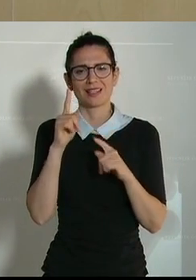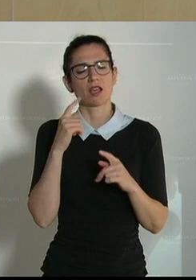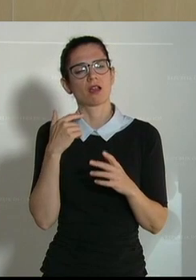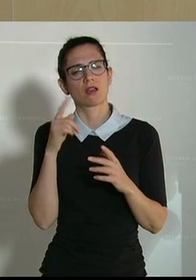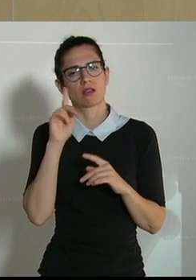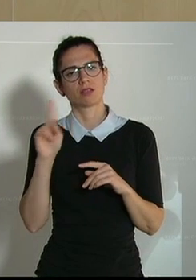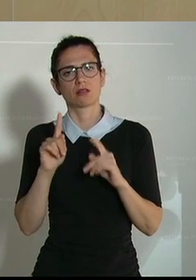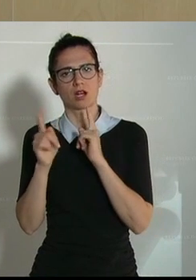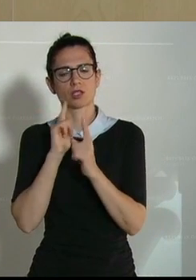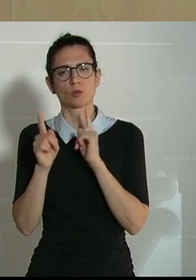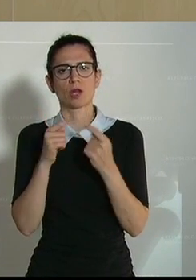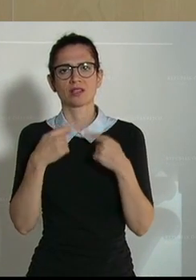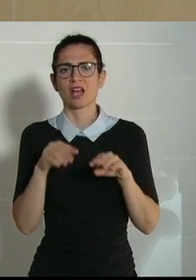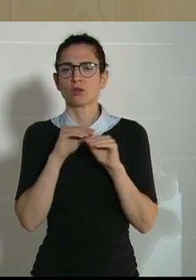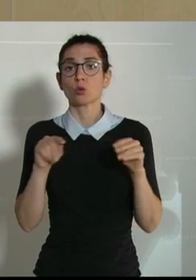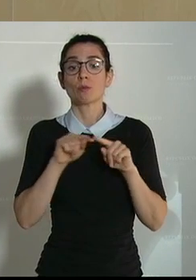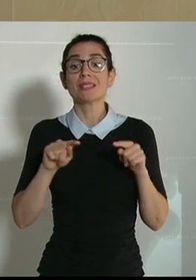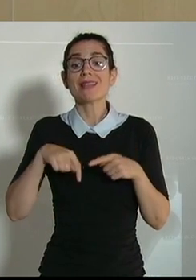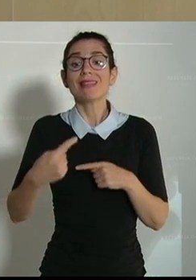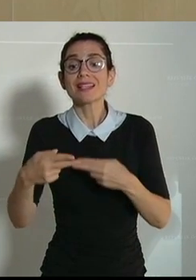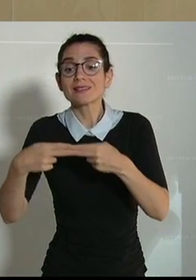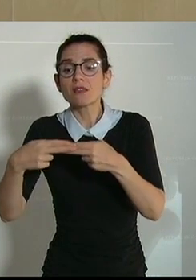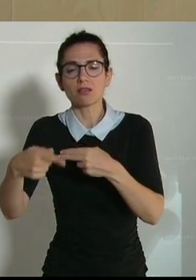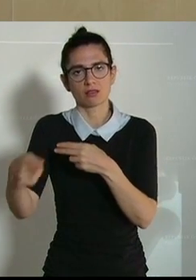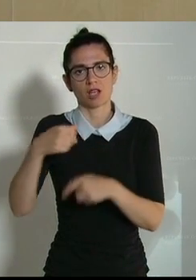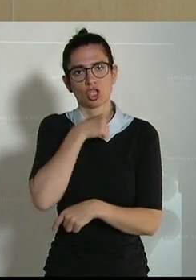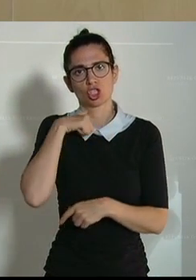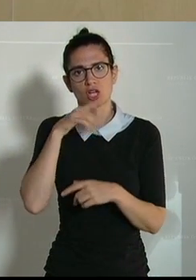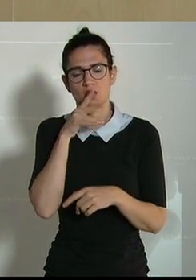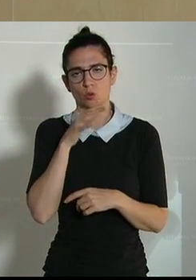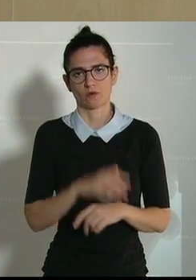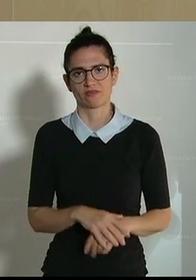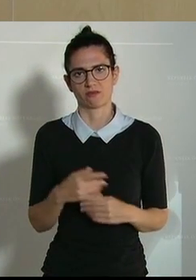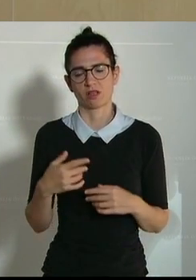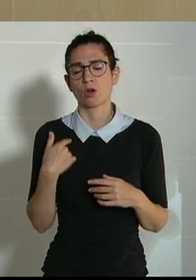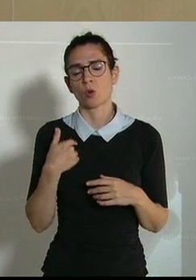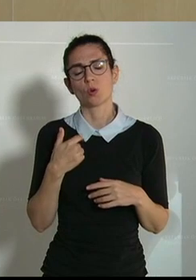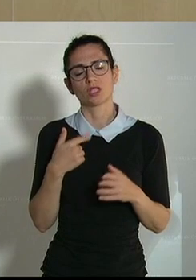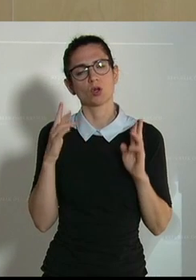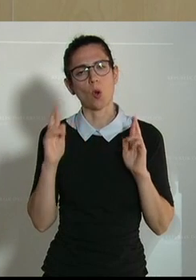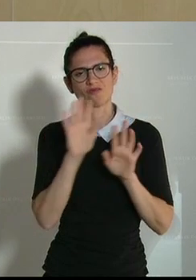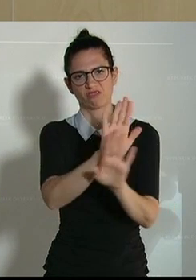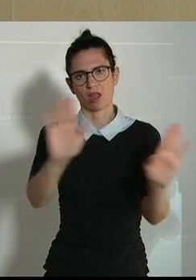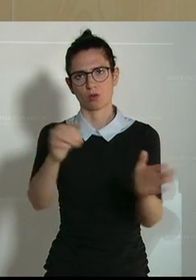noch bis zu dem nächsten Schlachthof erlaubt sein sollen. Und ich baue auch auf Ihre Unterstützung.